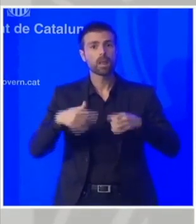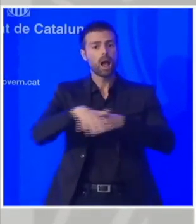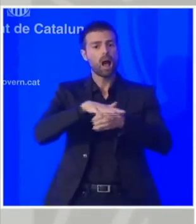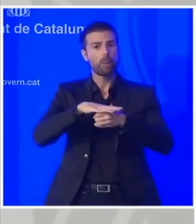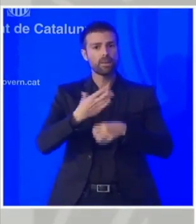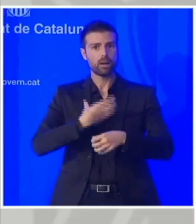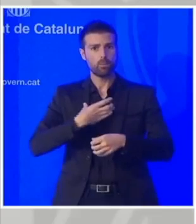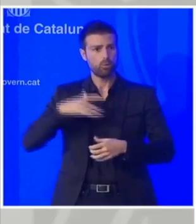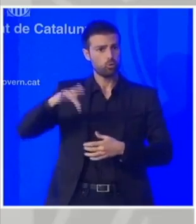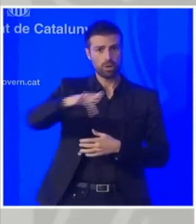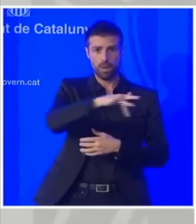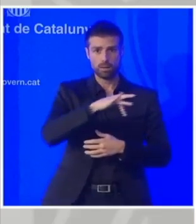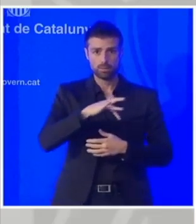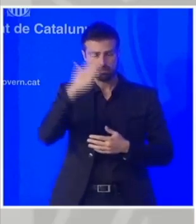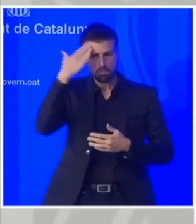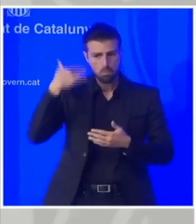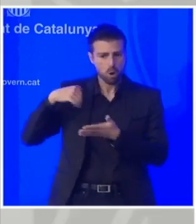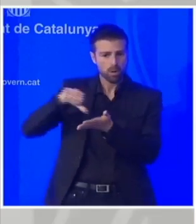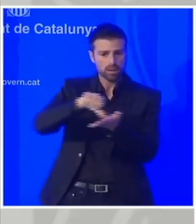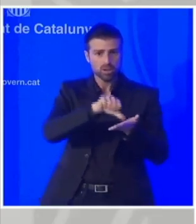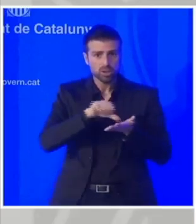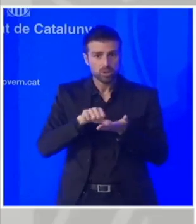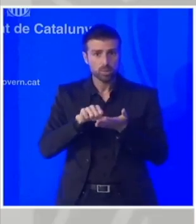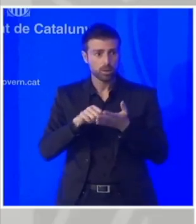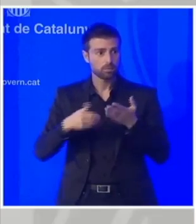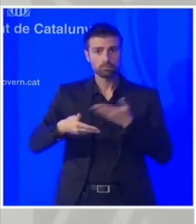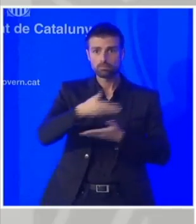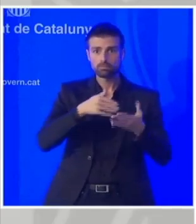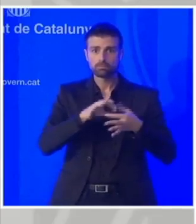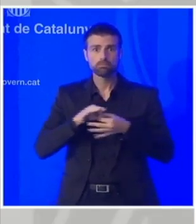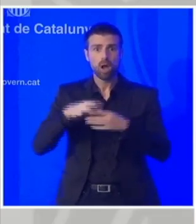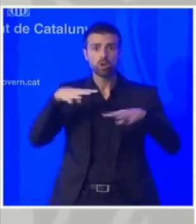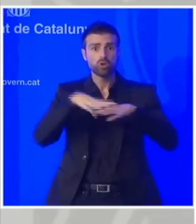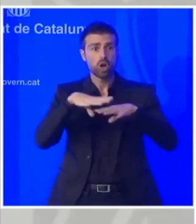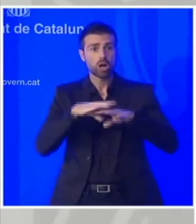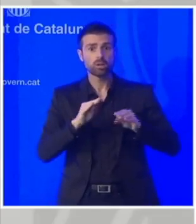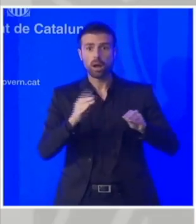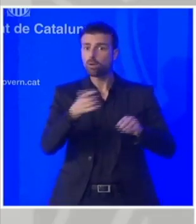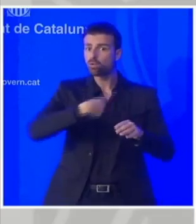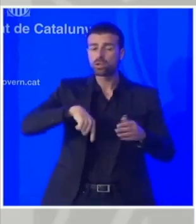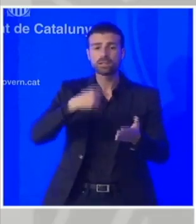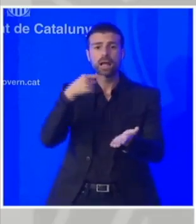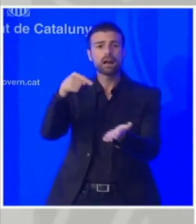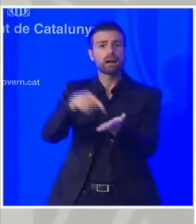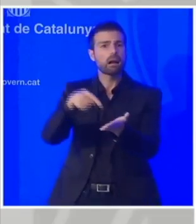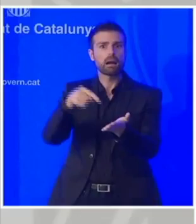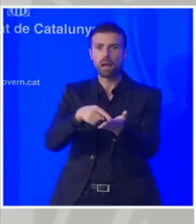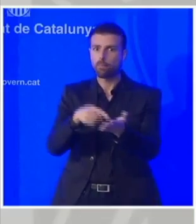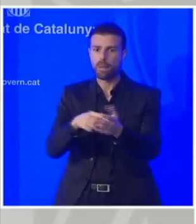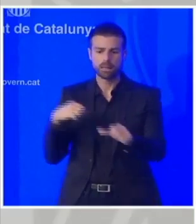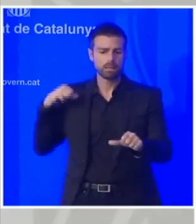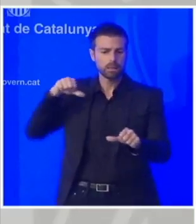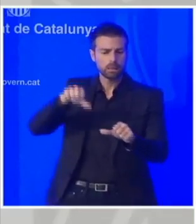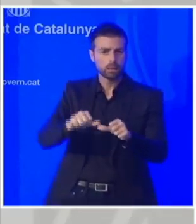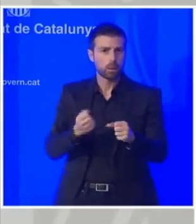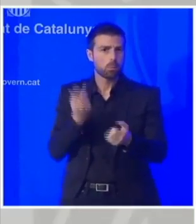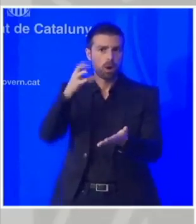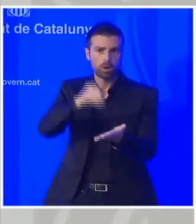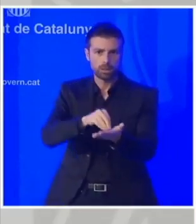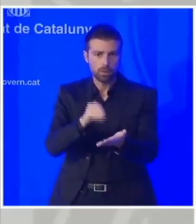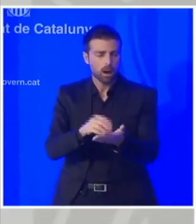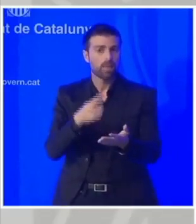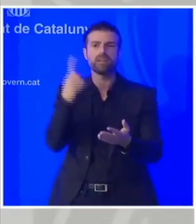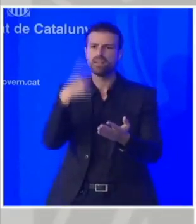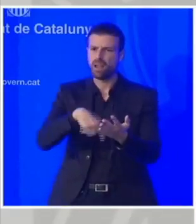municipal des de les entitats municipalistes hem reclamat en diferents ocasions via emocions, via